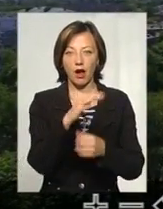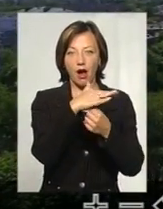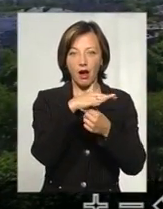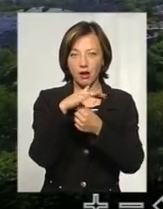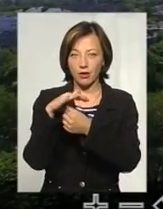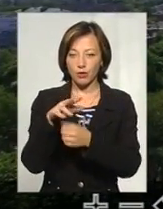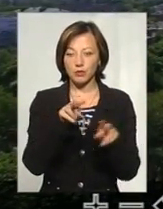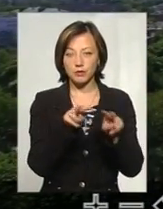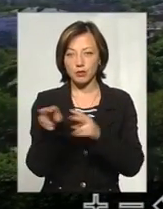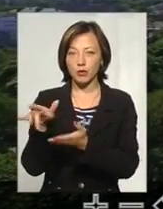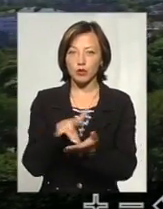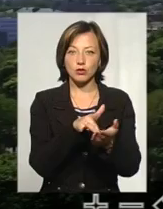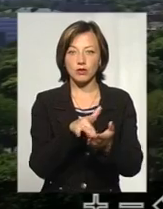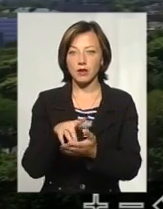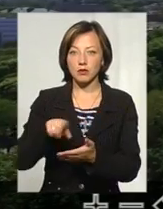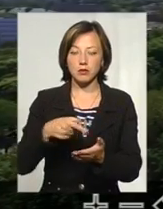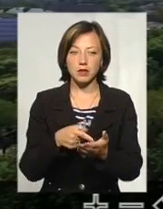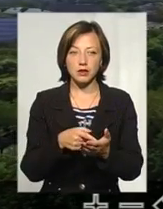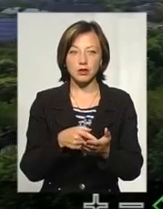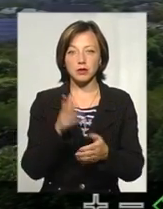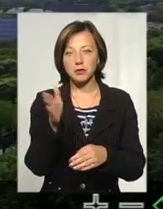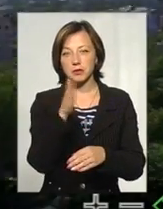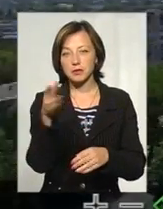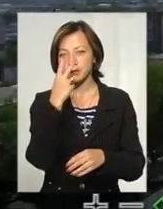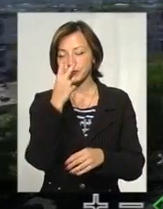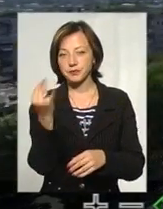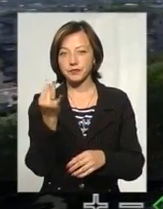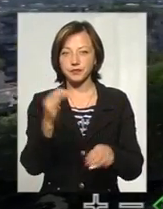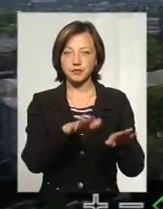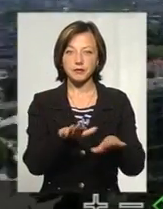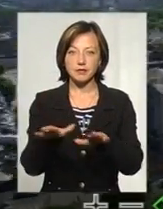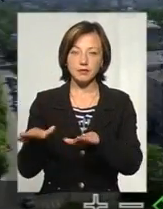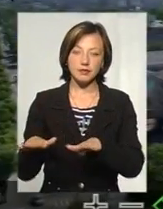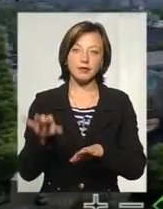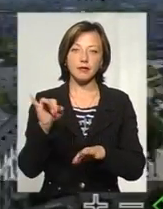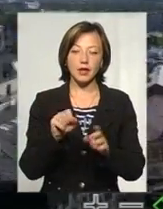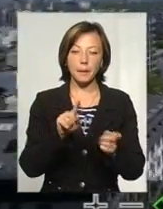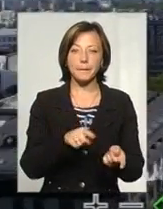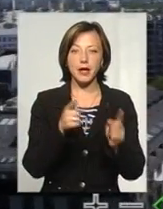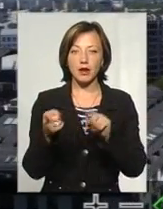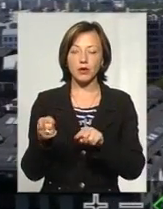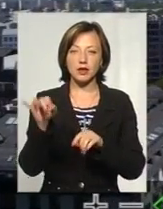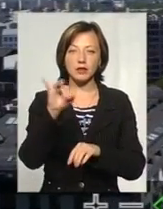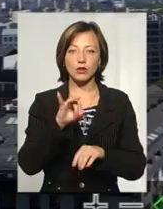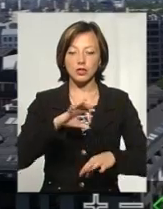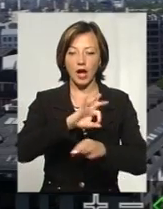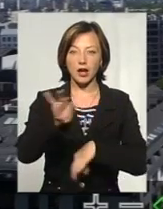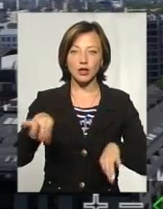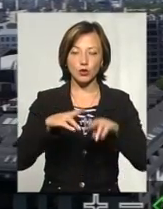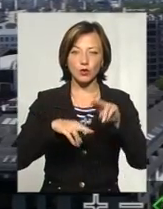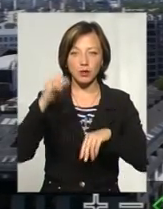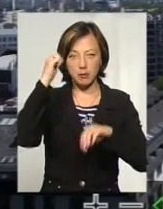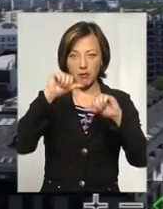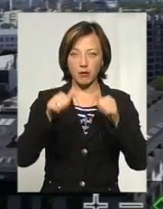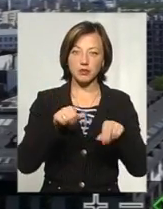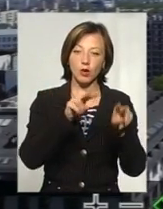подорожувати по місту, переглядати його цікаві місця і переходити в історичні та архітектурні пам'ятки,